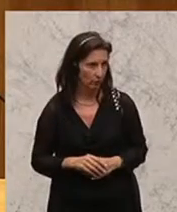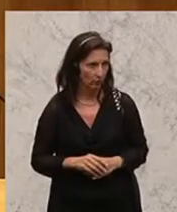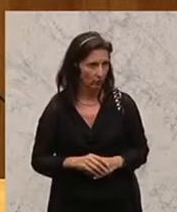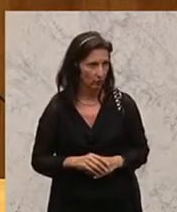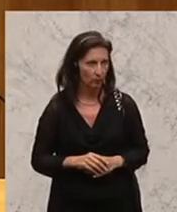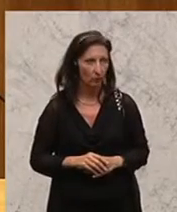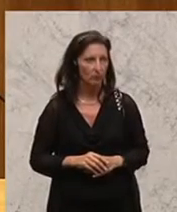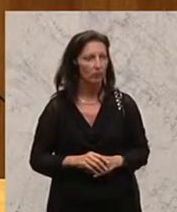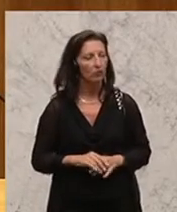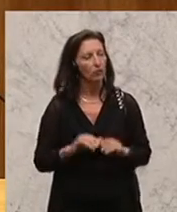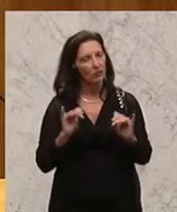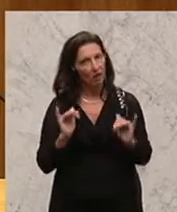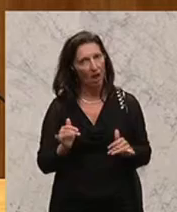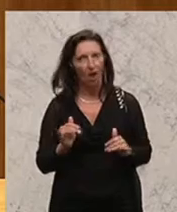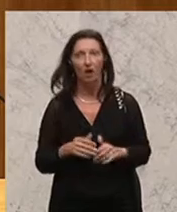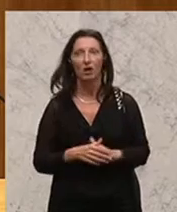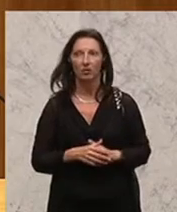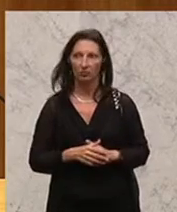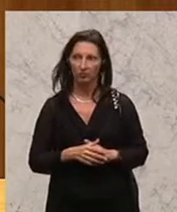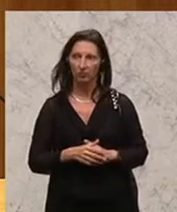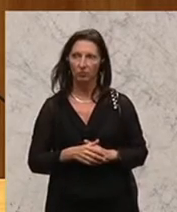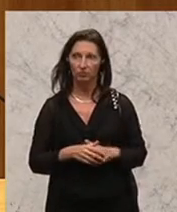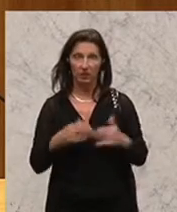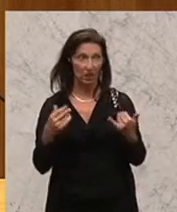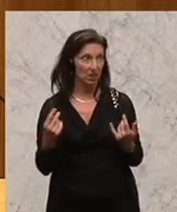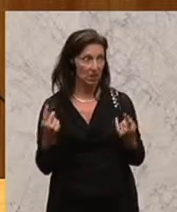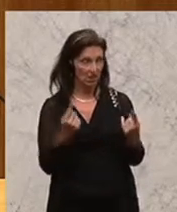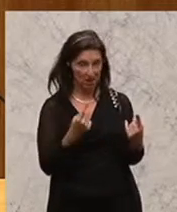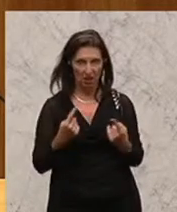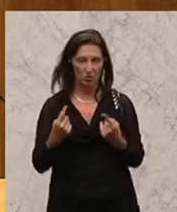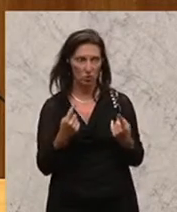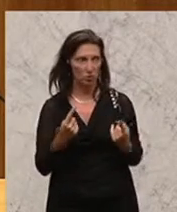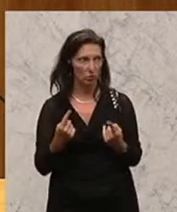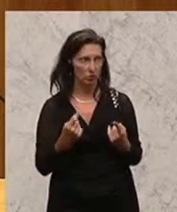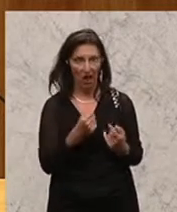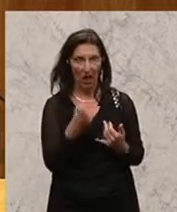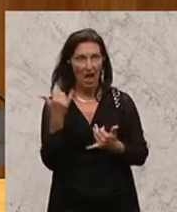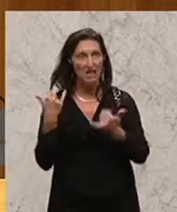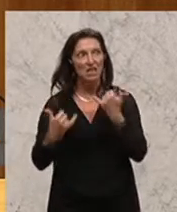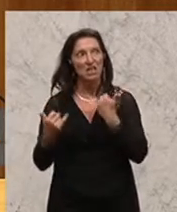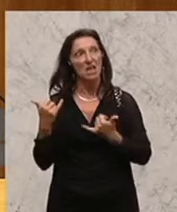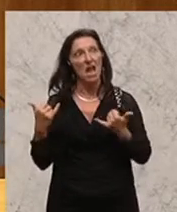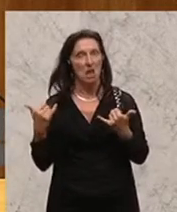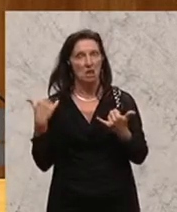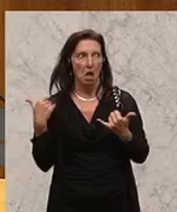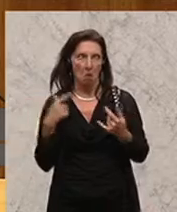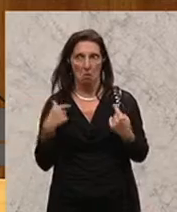Ja, wir stehen heute hier in einer Situation, die wir uns alle, glaube ich, vor wenigen Jahren noch nicht erwartet haben.